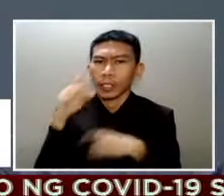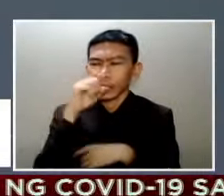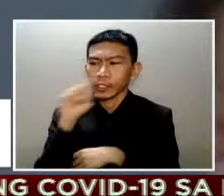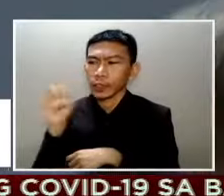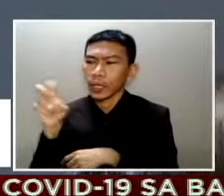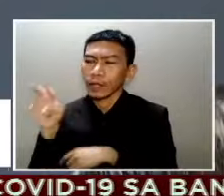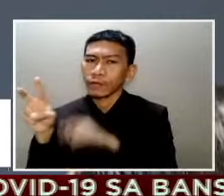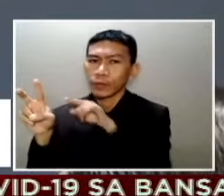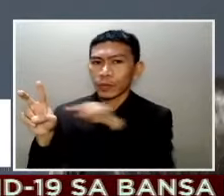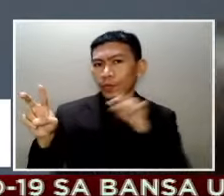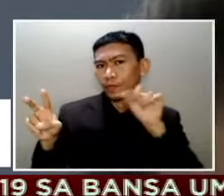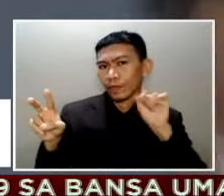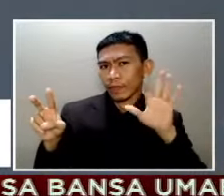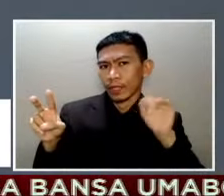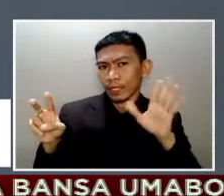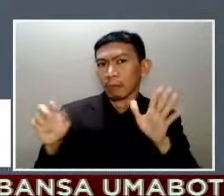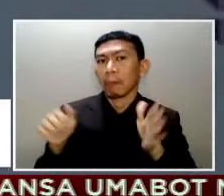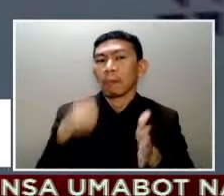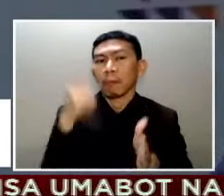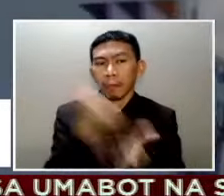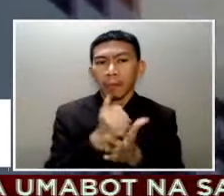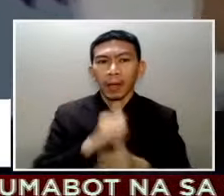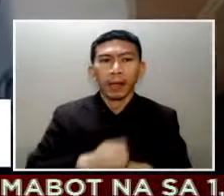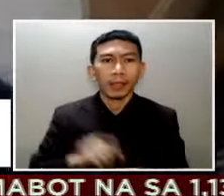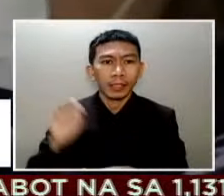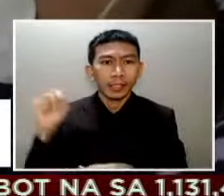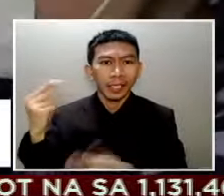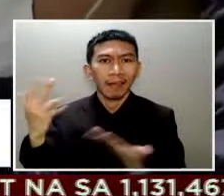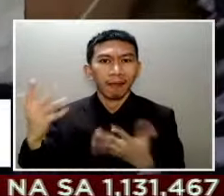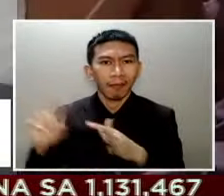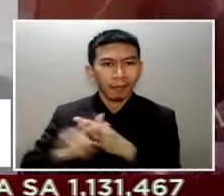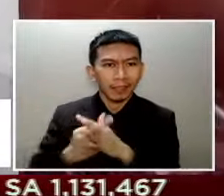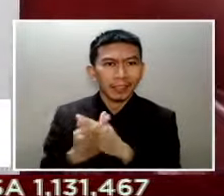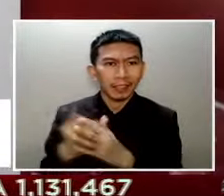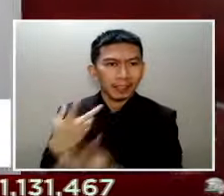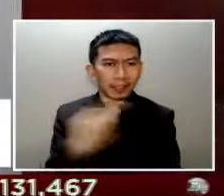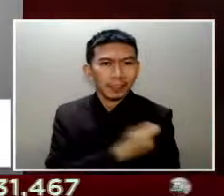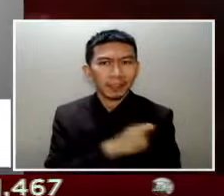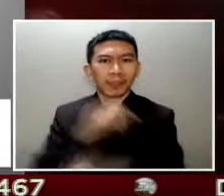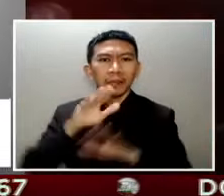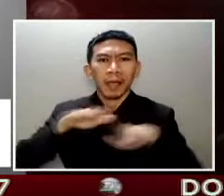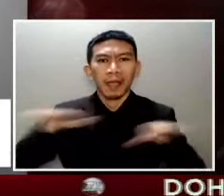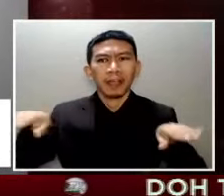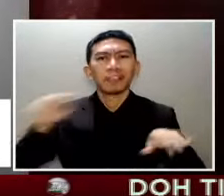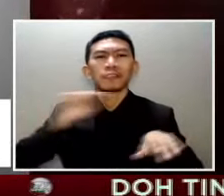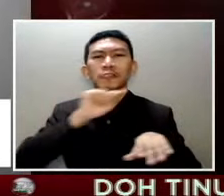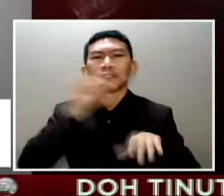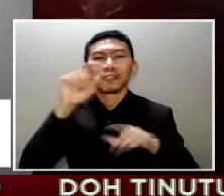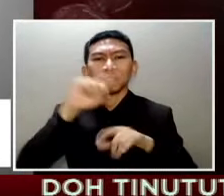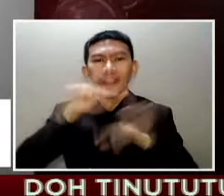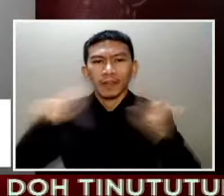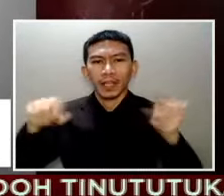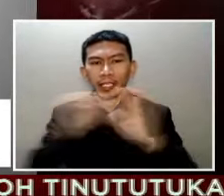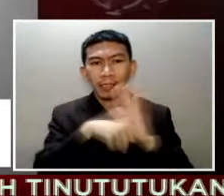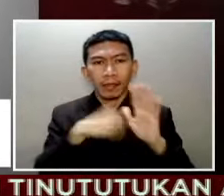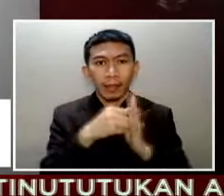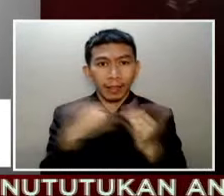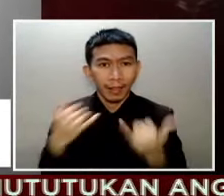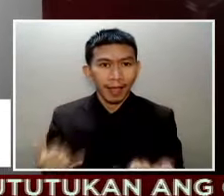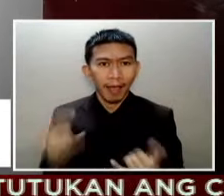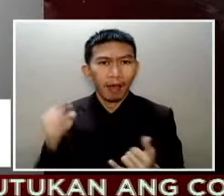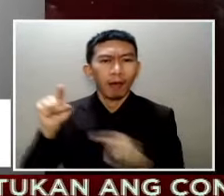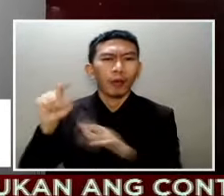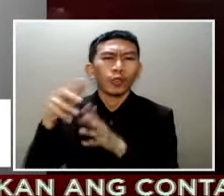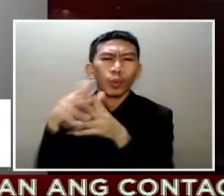At itong Webes, nagsimula ng pagbabakuna ng mga bata sa iba't bang state. Sa ngayon, ang US pa rin na may pinakamraming kaso ng